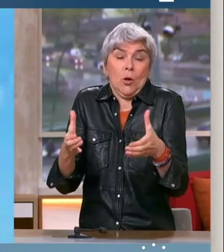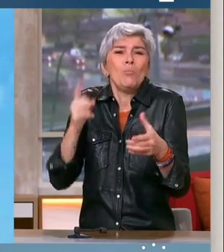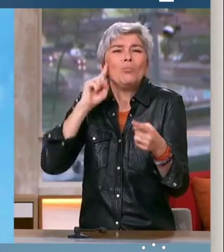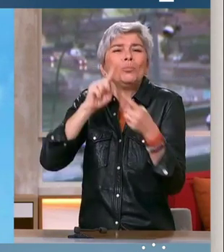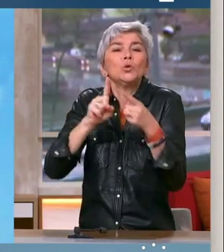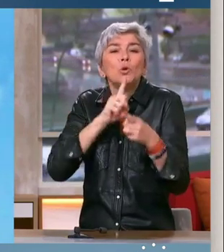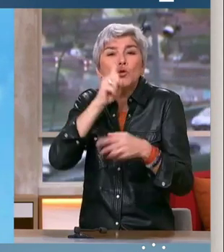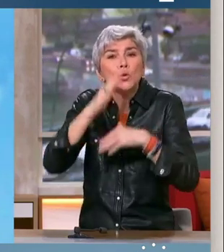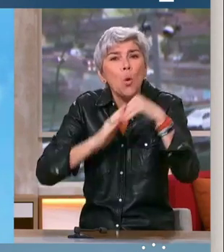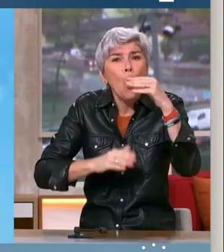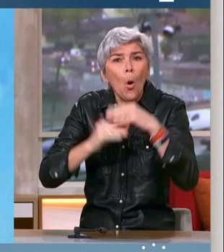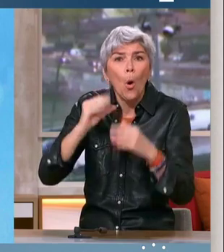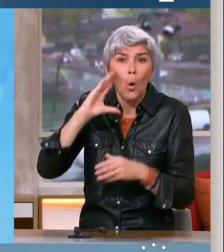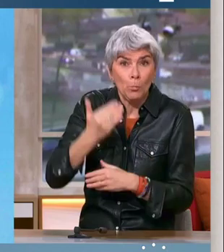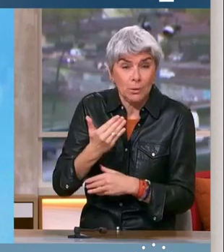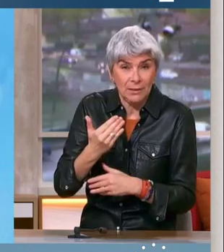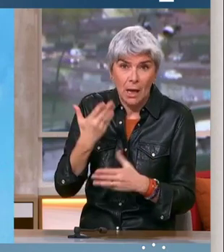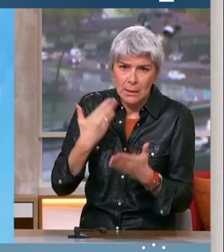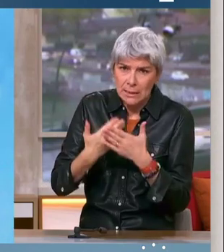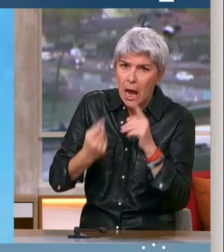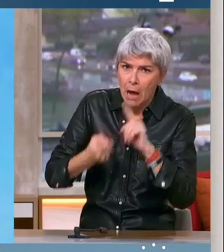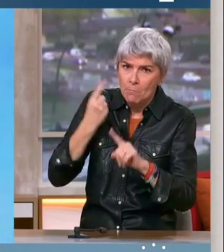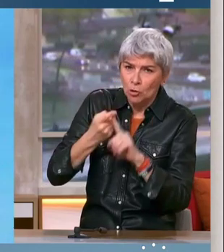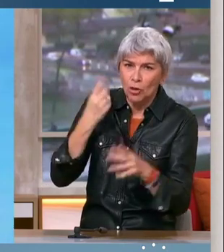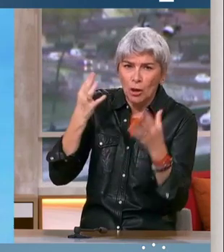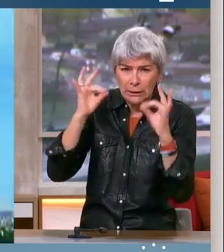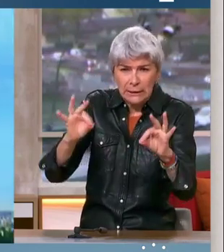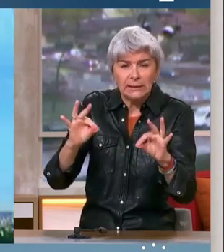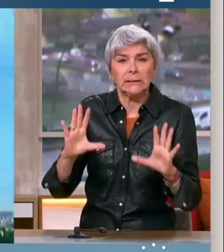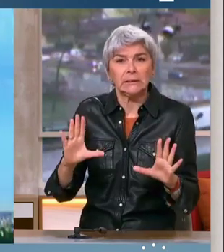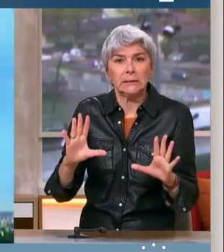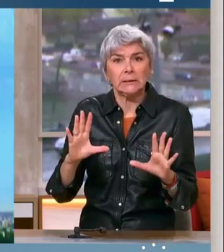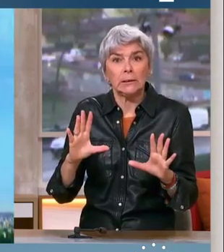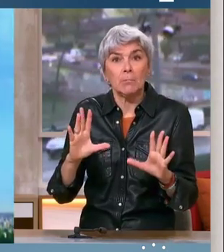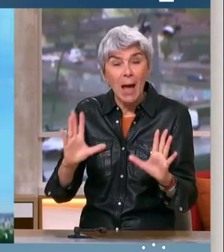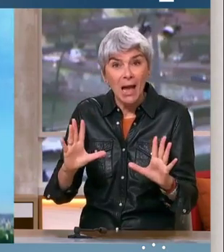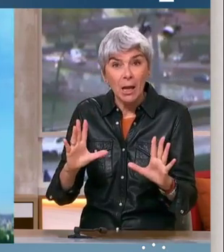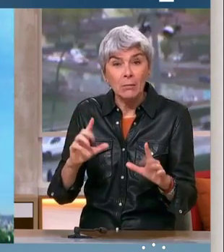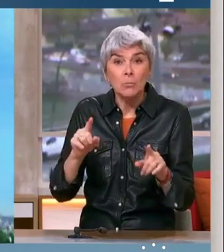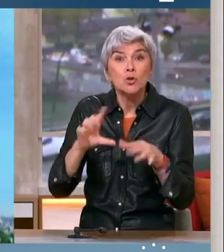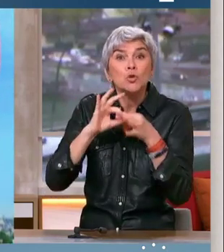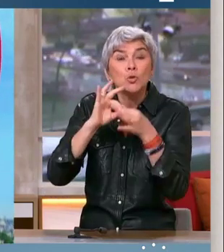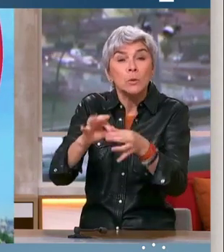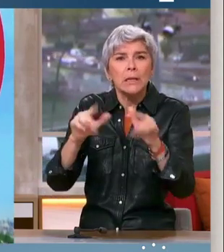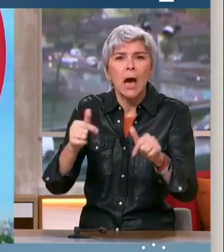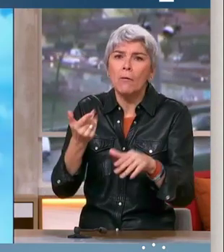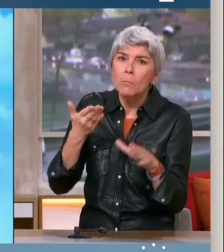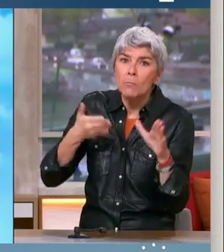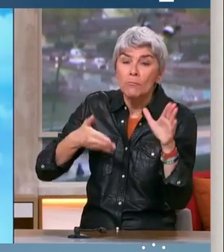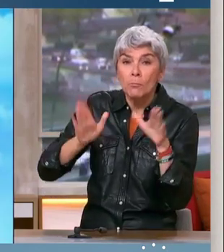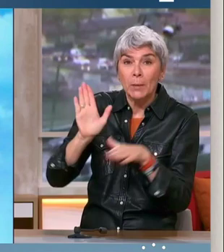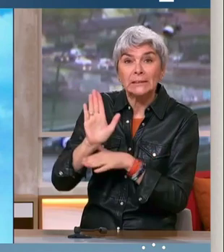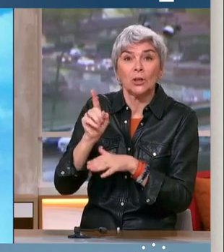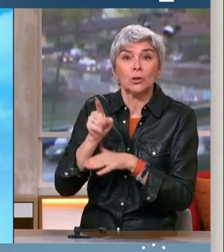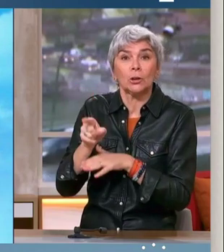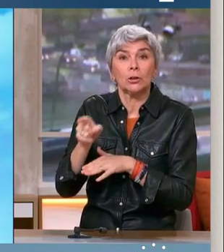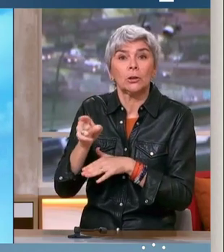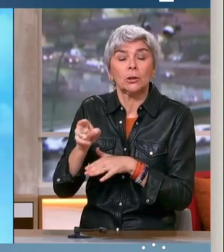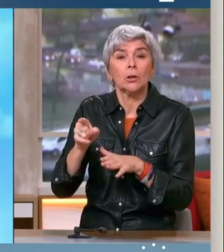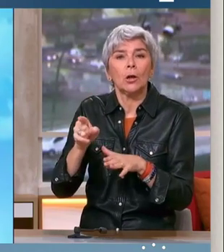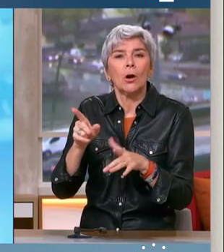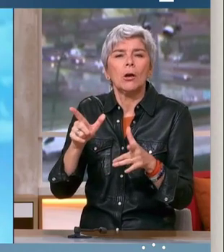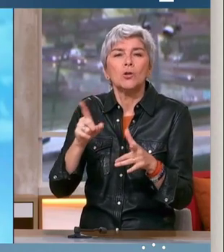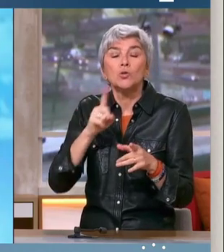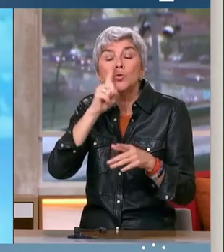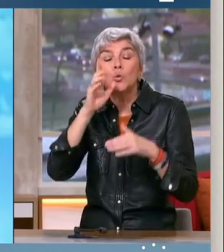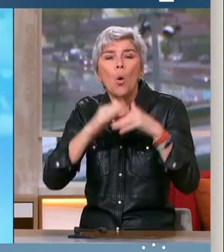heureux. Alors oui, cette force, elle va compter fort le 10 au soir, mais elle va compter aussi pour demain. Vous vous présentez donc, comme on le répète, le candidat des